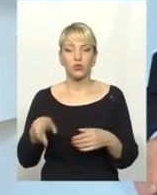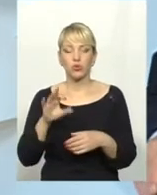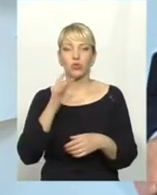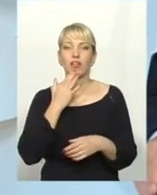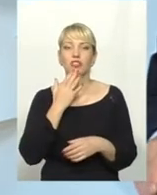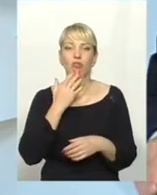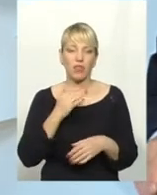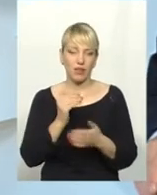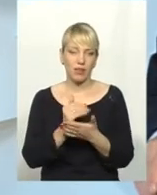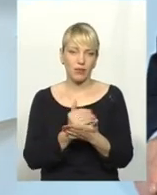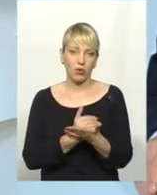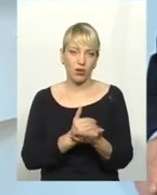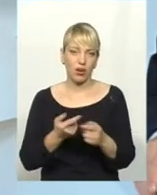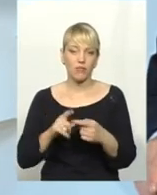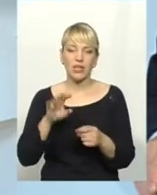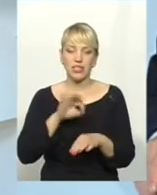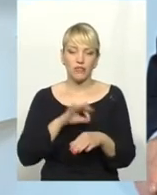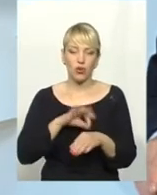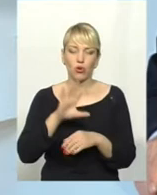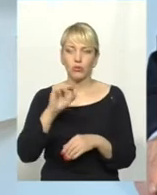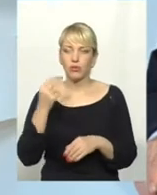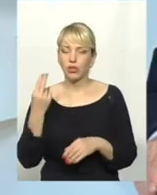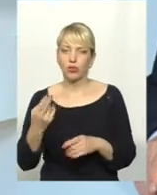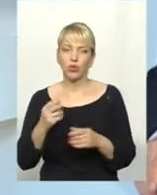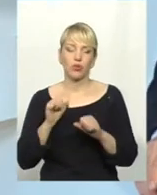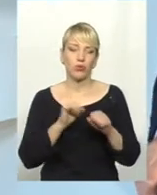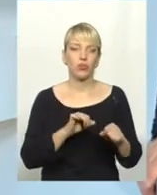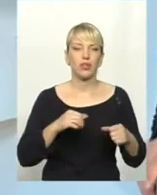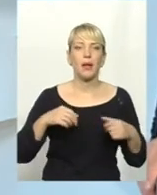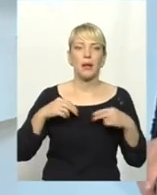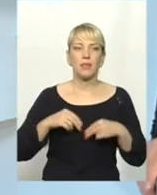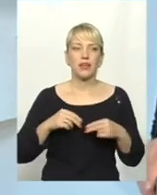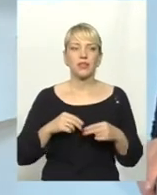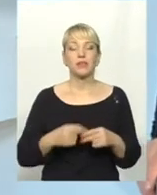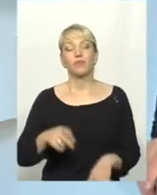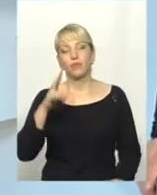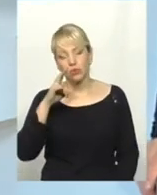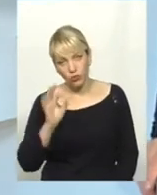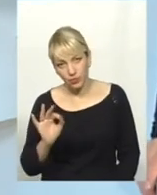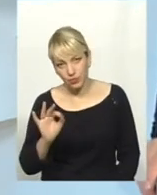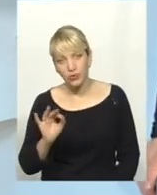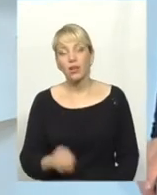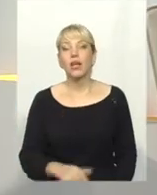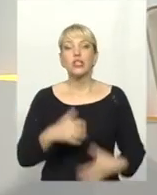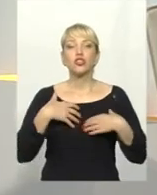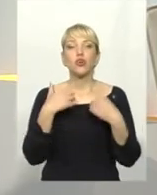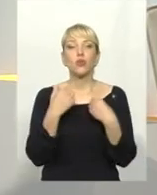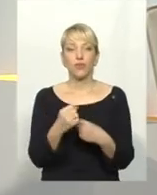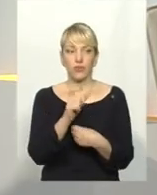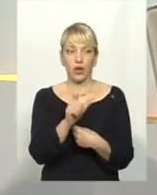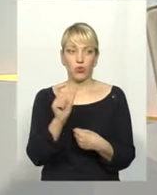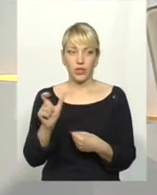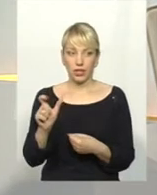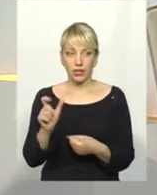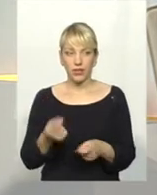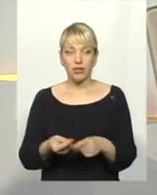з хвороб, психології, з охорони праці і так далі. Разом з тим, здоров'я людей і здоров'я в тому